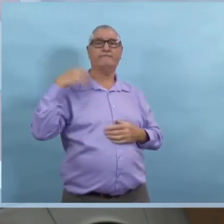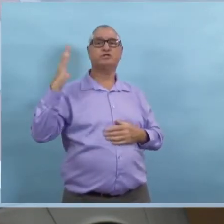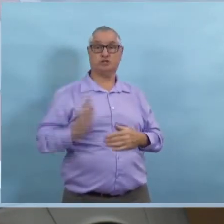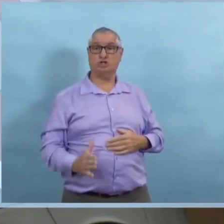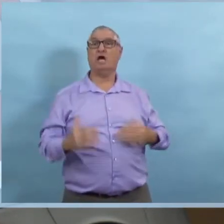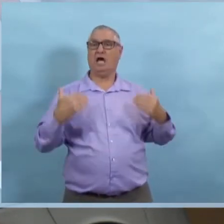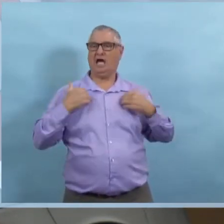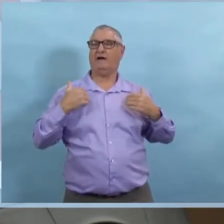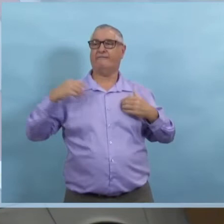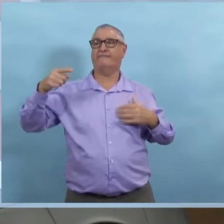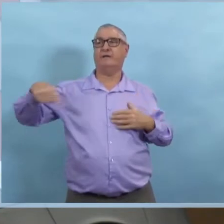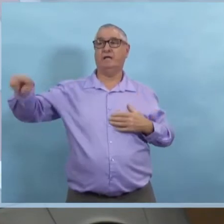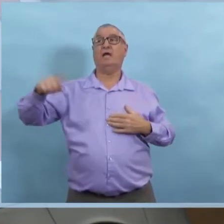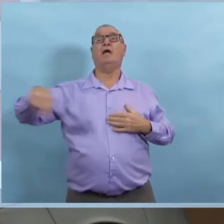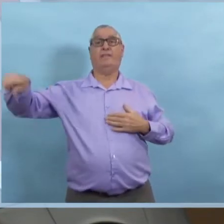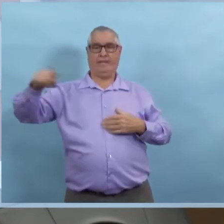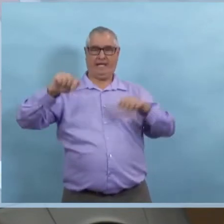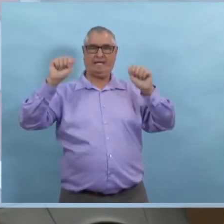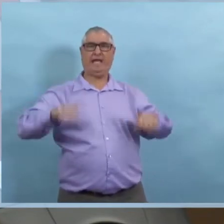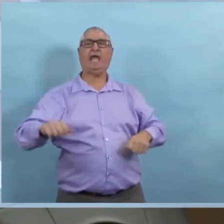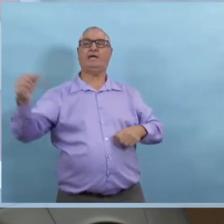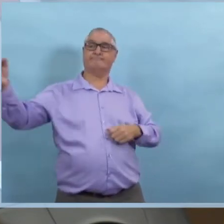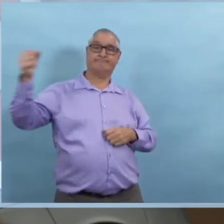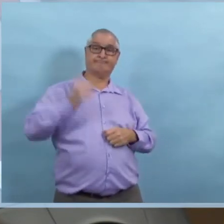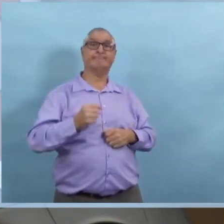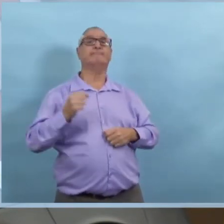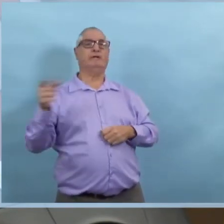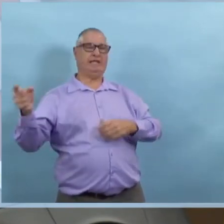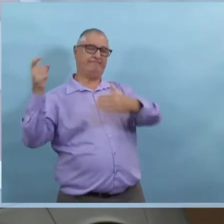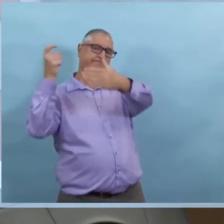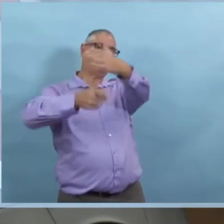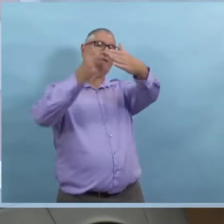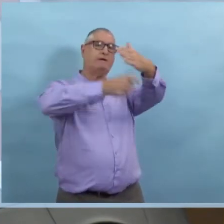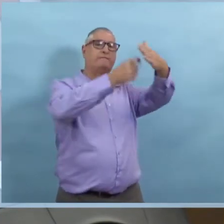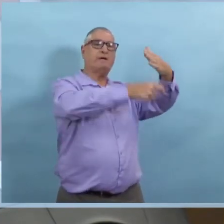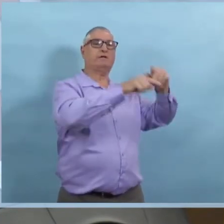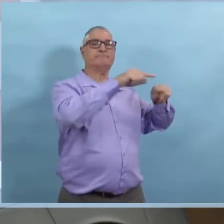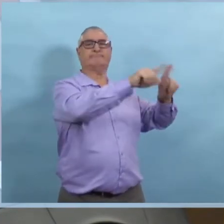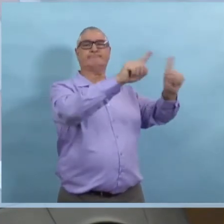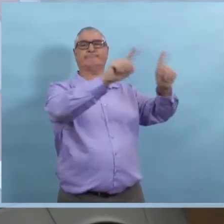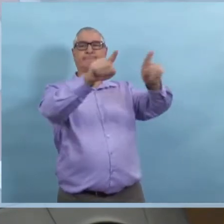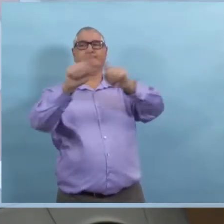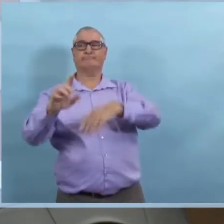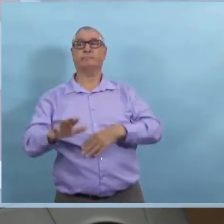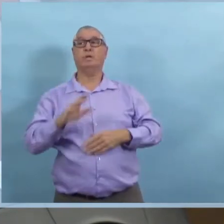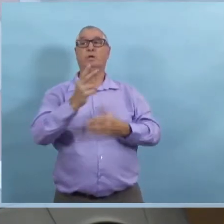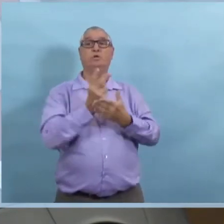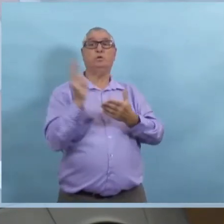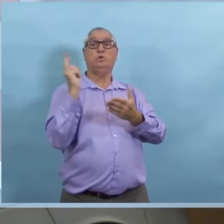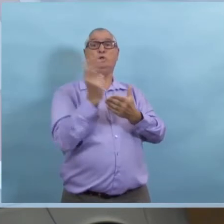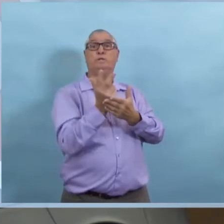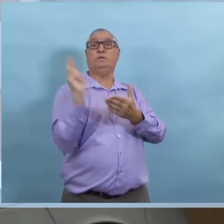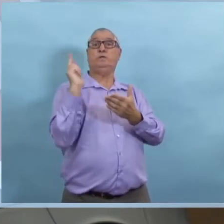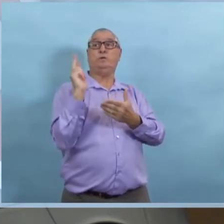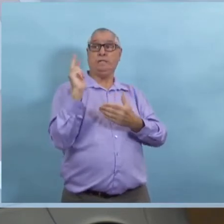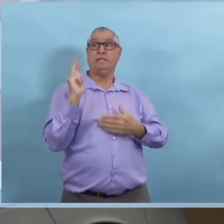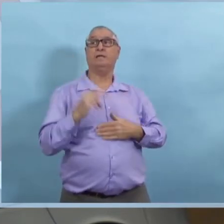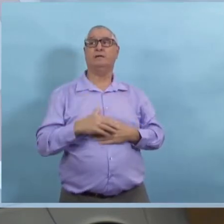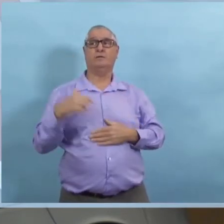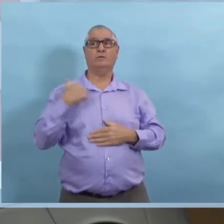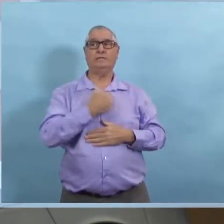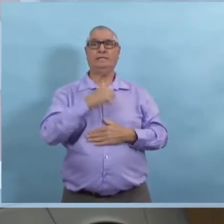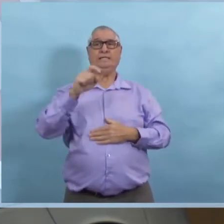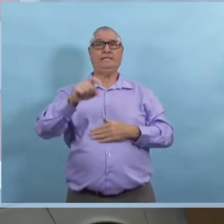nous avons des officiers qui sont formés pour ça. Nous avons une capacité assez flexible. Il y a quelques semaines, lorsqu'on a dit qu'on